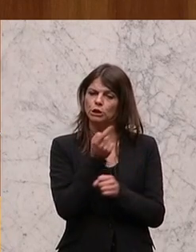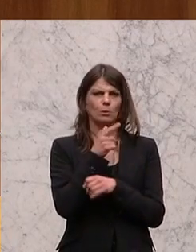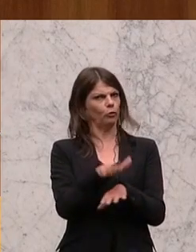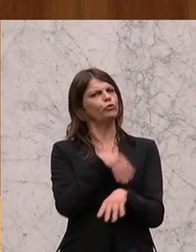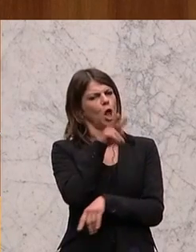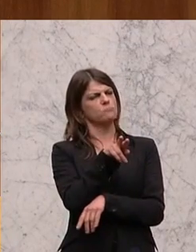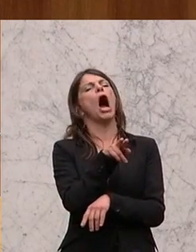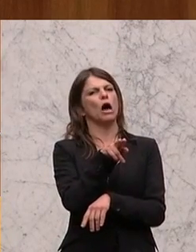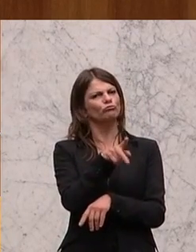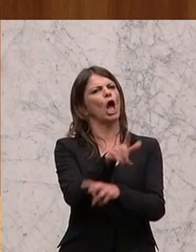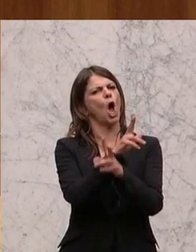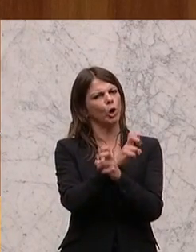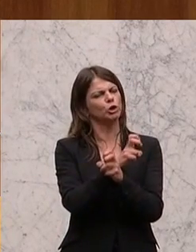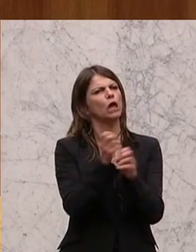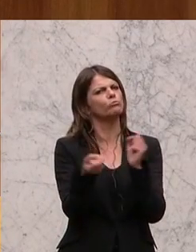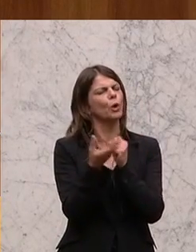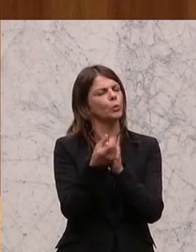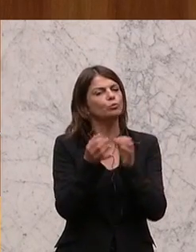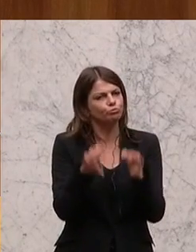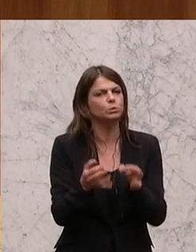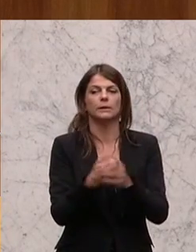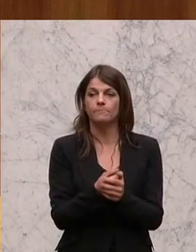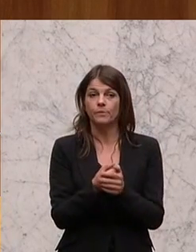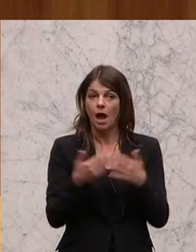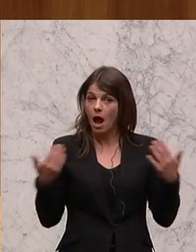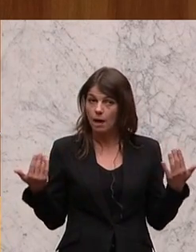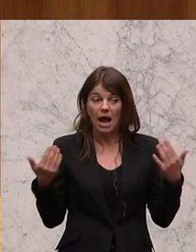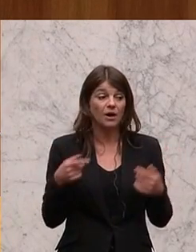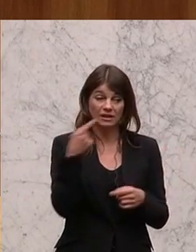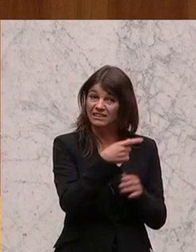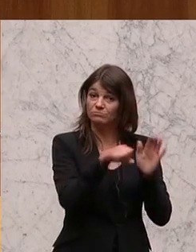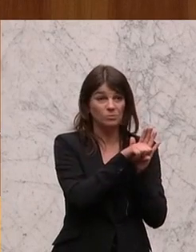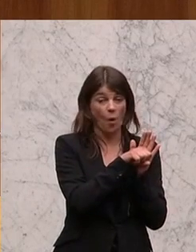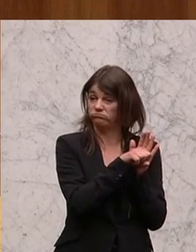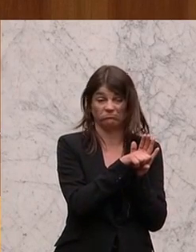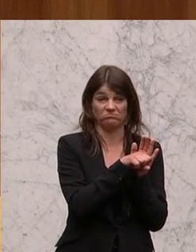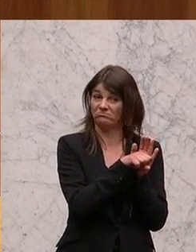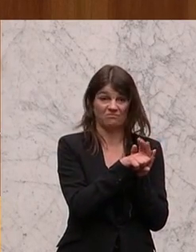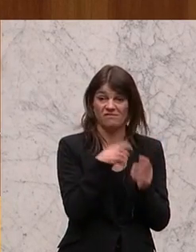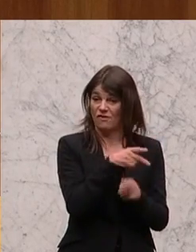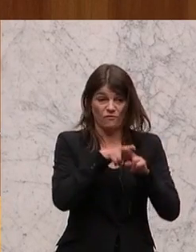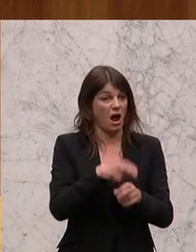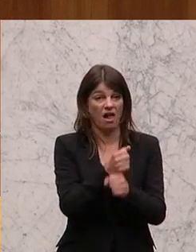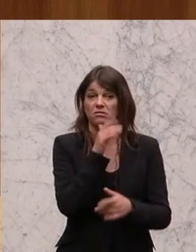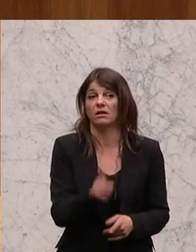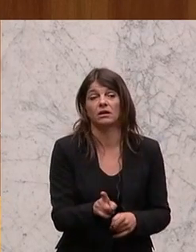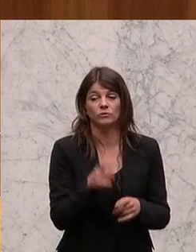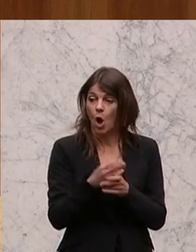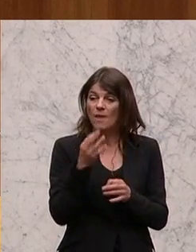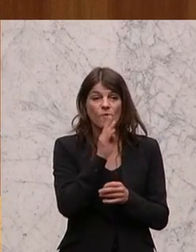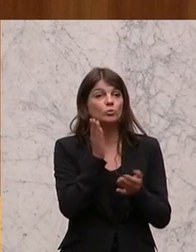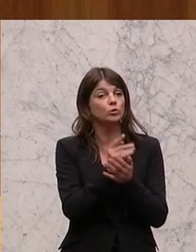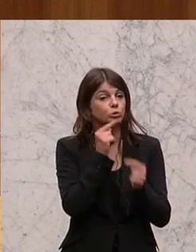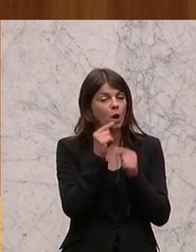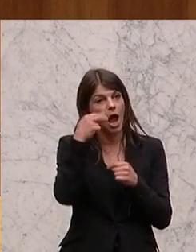vermittelt. Nämlich rein österreichische Produkte. Und die gewährleistet dieses Zeichen nicht. Und noch etwas, was wir heute am Vormittag